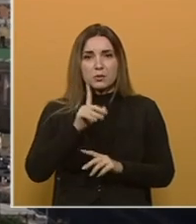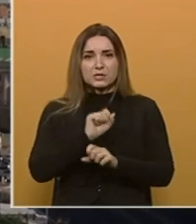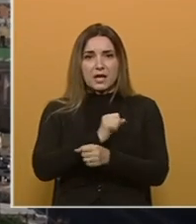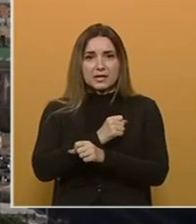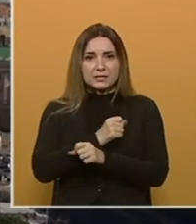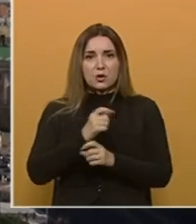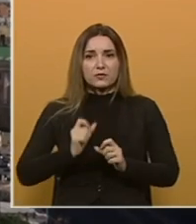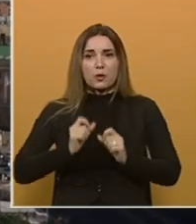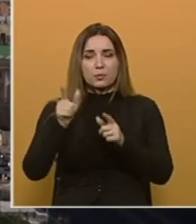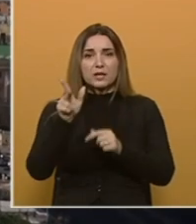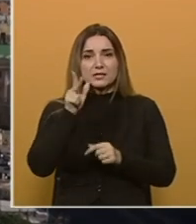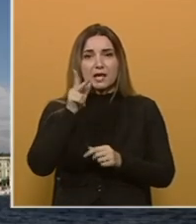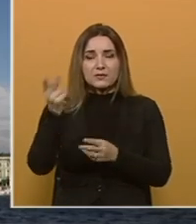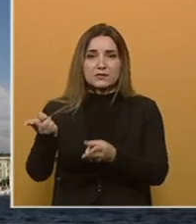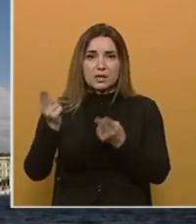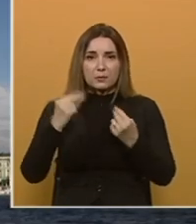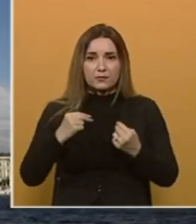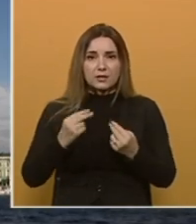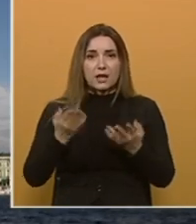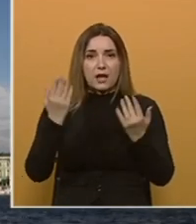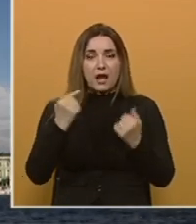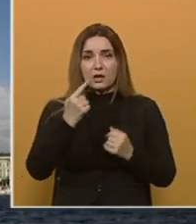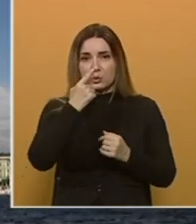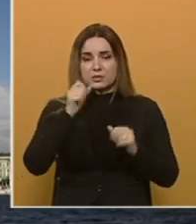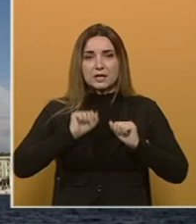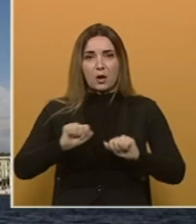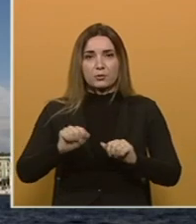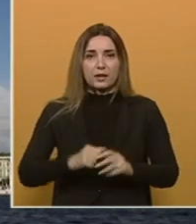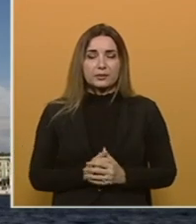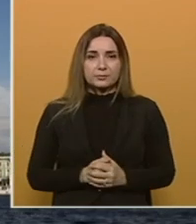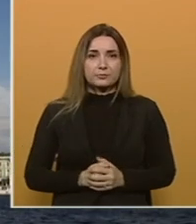Hercegovina je uputila zahtjev za njen povratak, no Rusija ga je odbila.